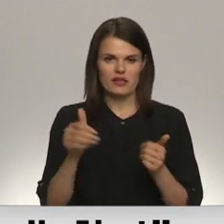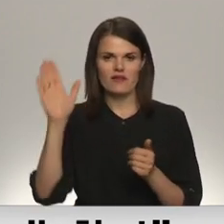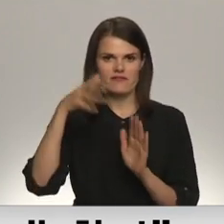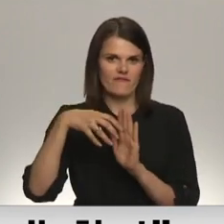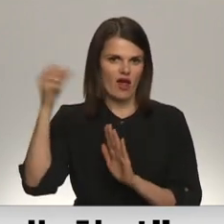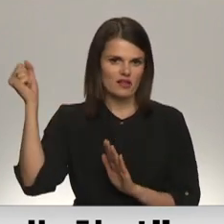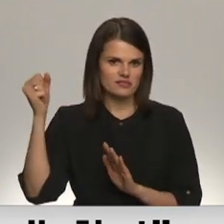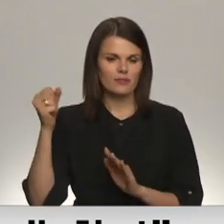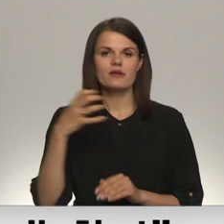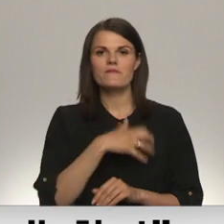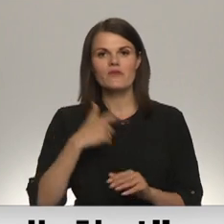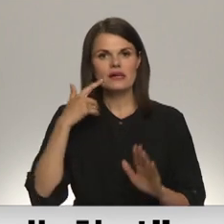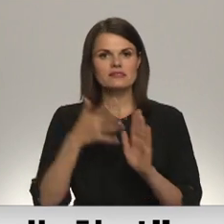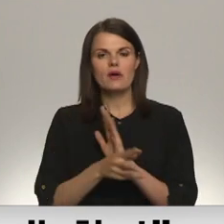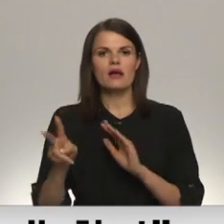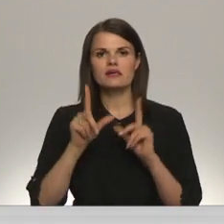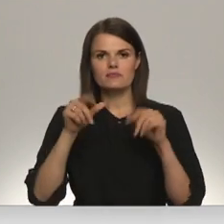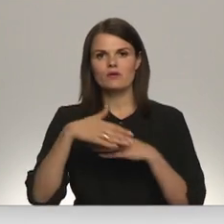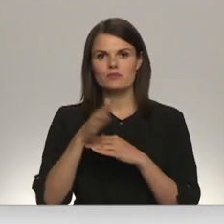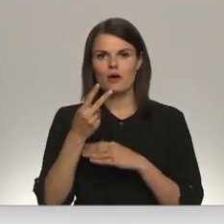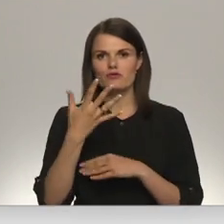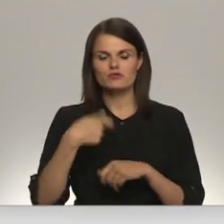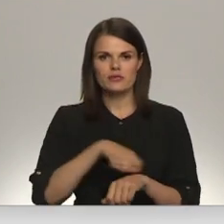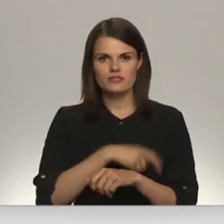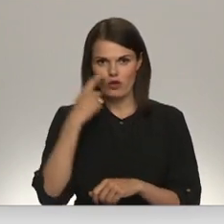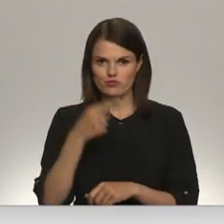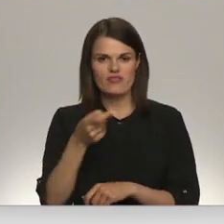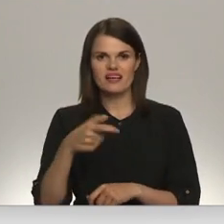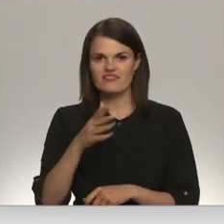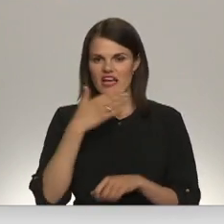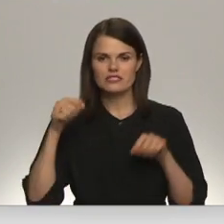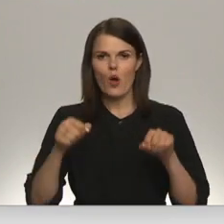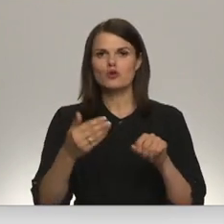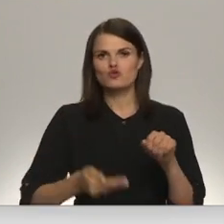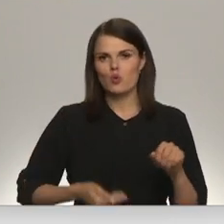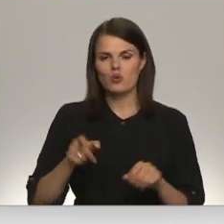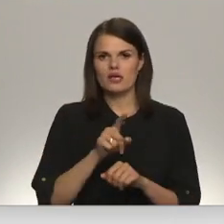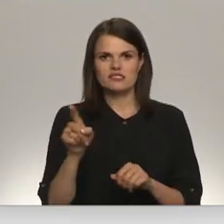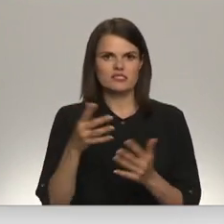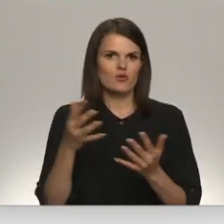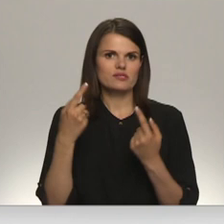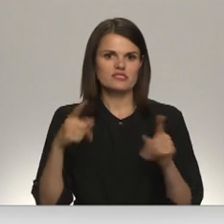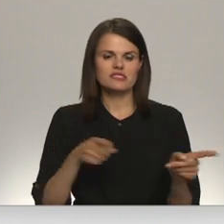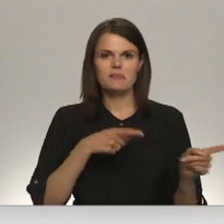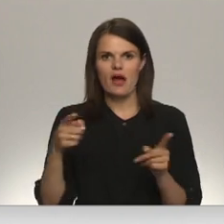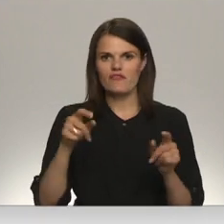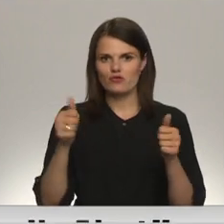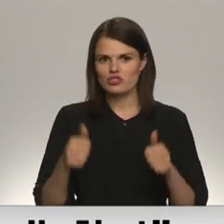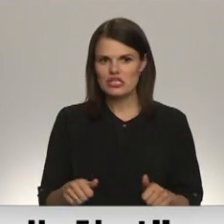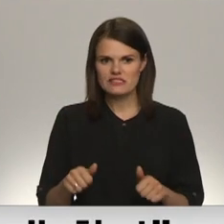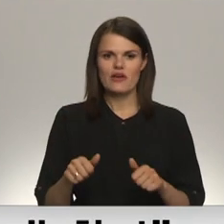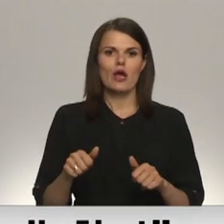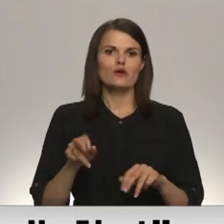nesanāk. Vienkārši jāstarot, tas, kurš brauc ātrāk pat 25 km stundā, tas vairs no skūteris. Tas ir kaut kāds nenosakāms pārvietošanās līdzeklis.